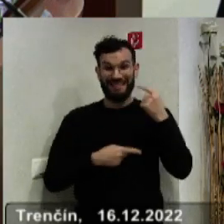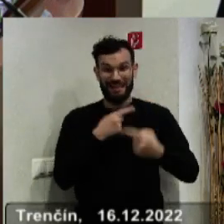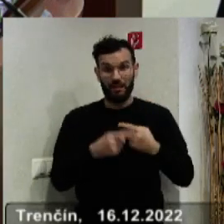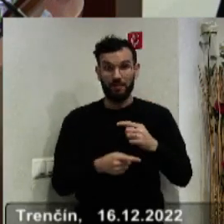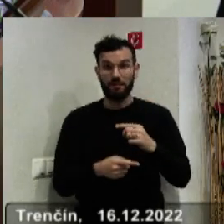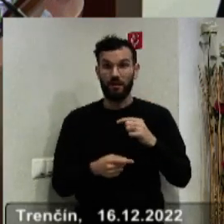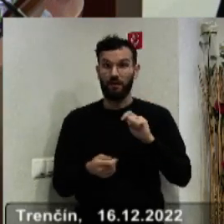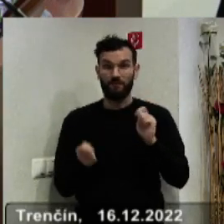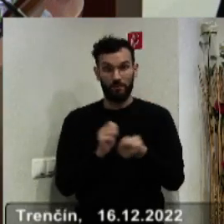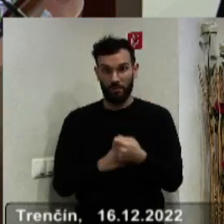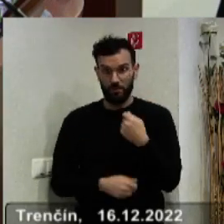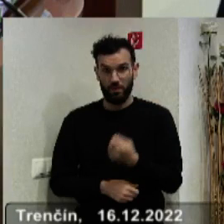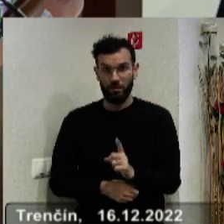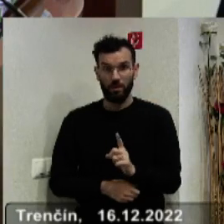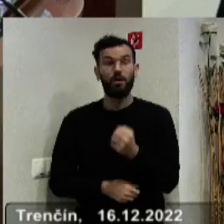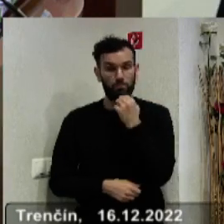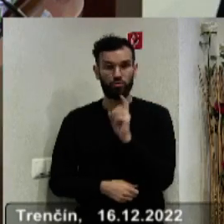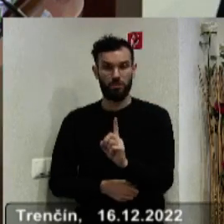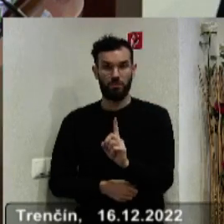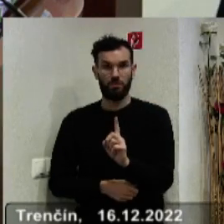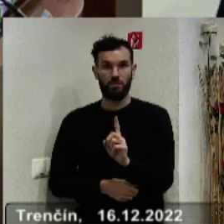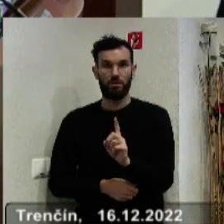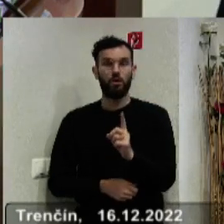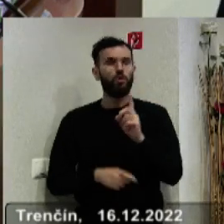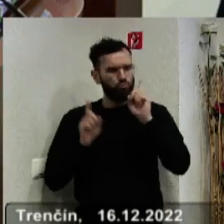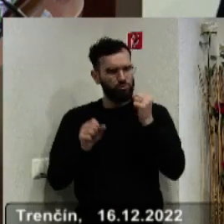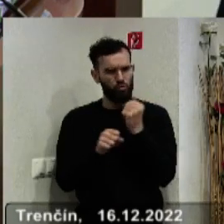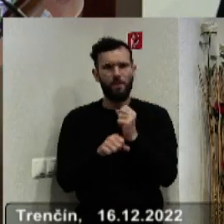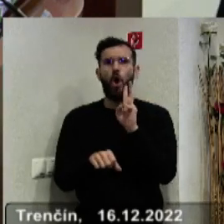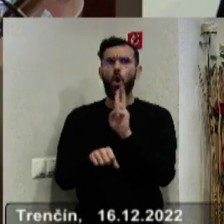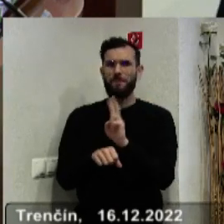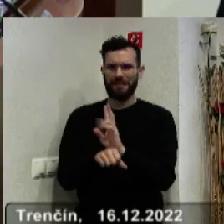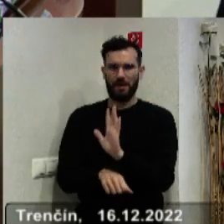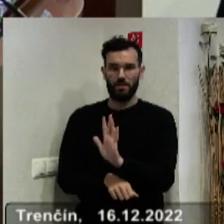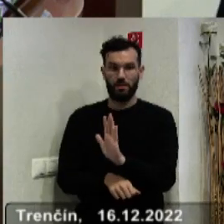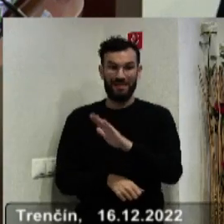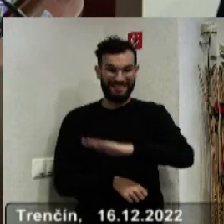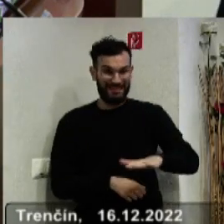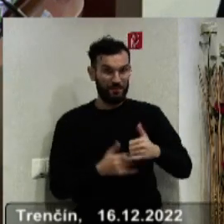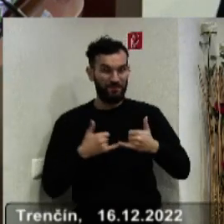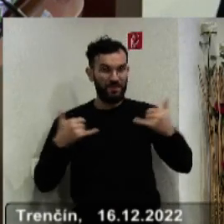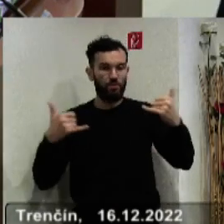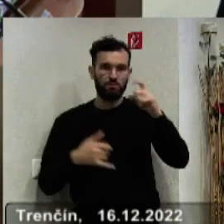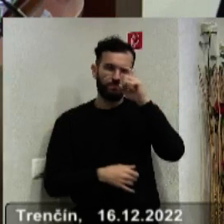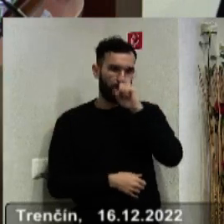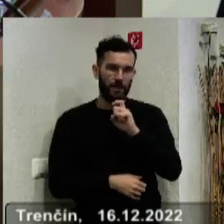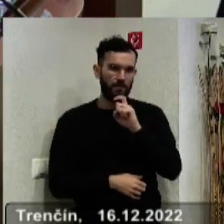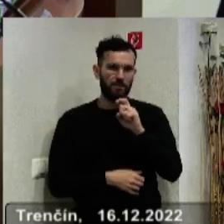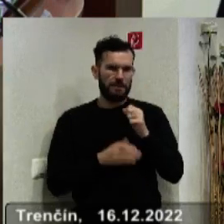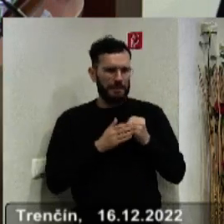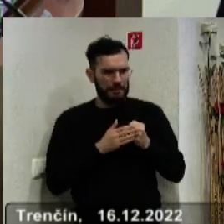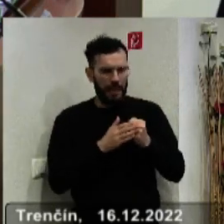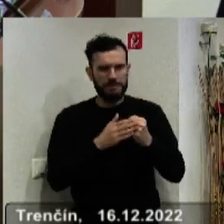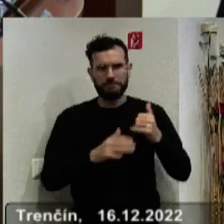neurobíme nejaké zásadné opatrenia, tie deti sa vyvíjajú zlé a ten tlak je obrovský.